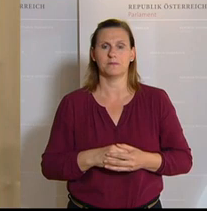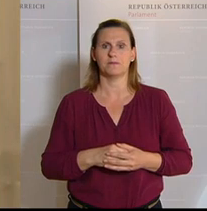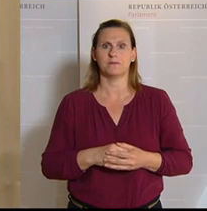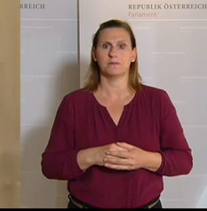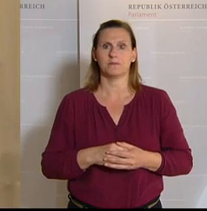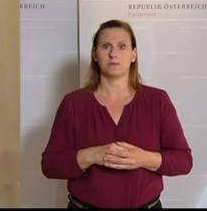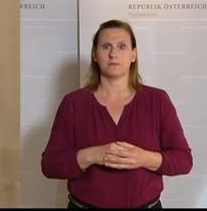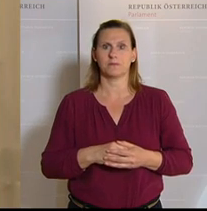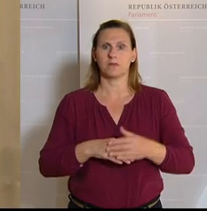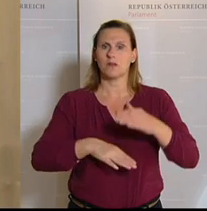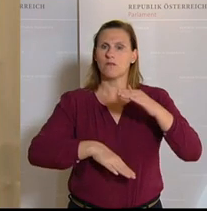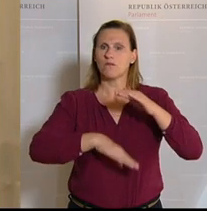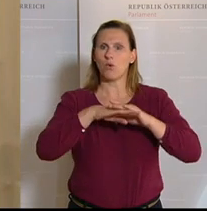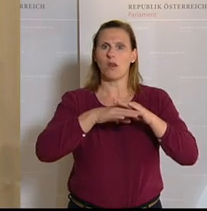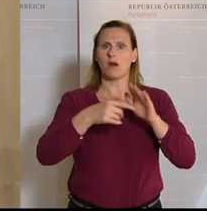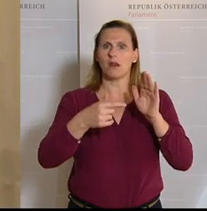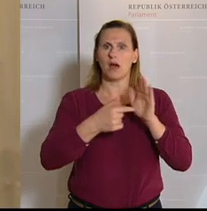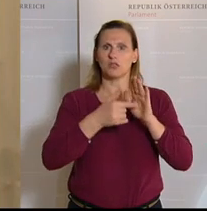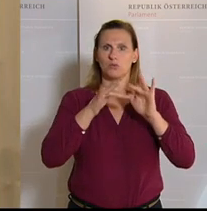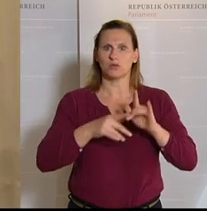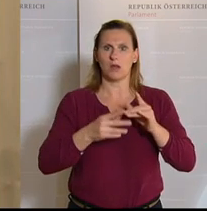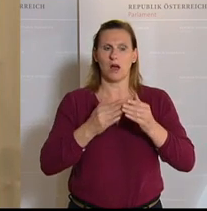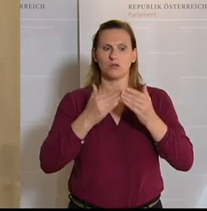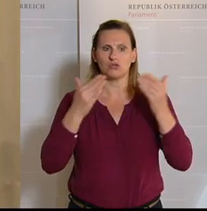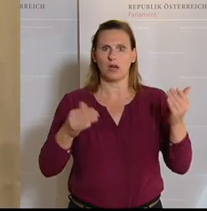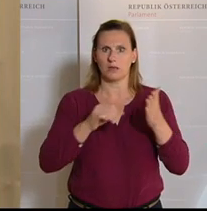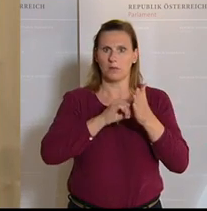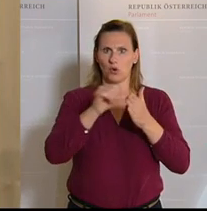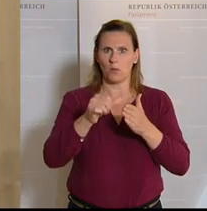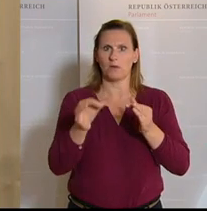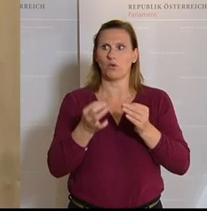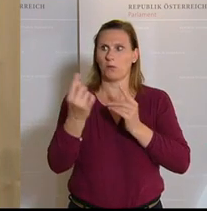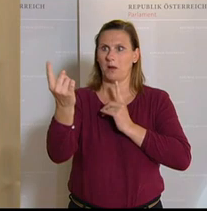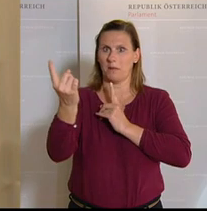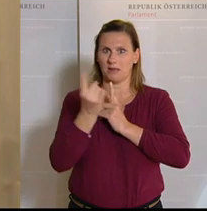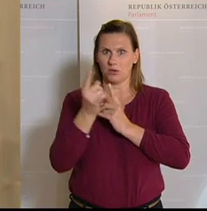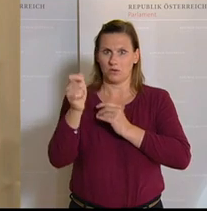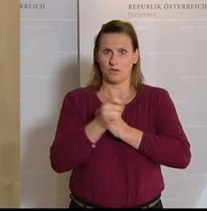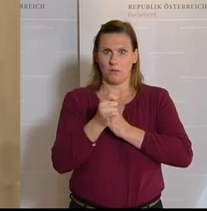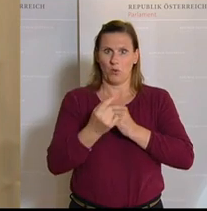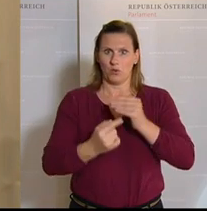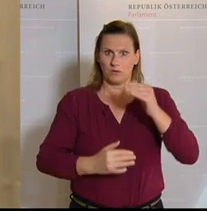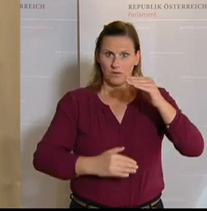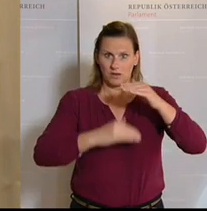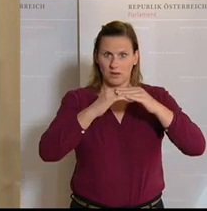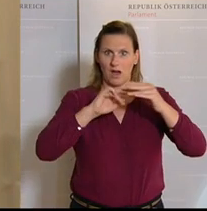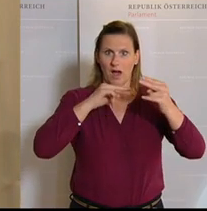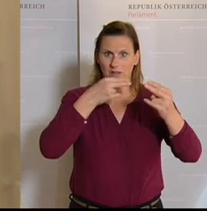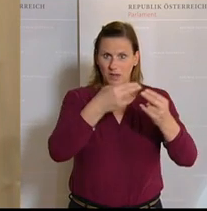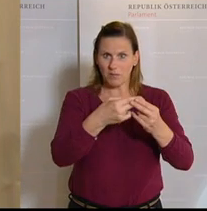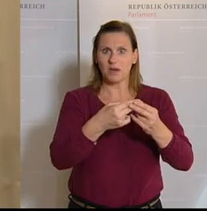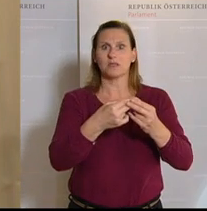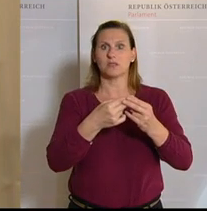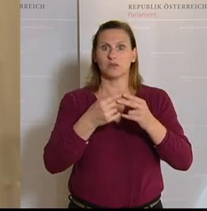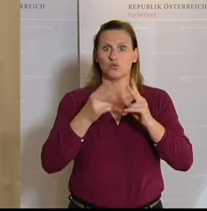Voller Entschädigungsanspruch für alle Betriebe, die durch das Betretungsverbot betroffen sind in jener Höhe, denn diese